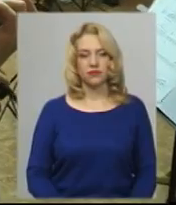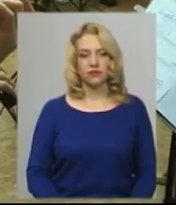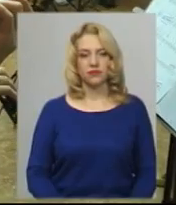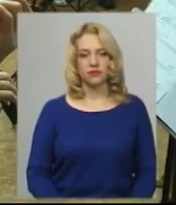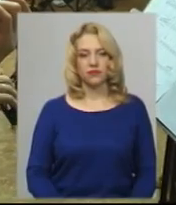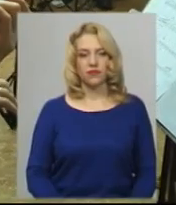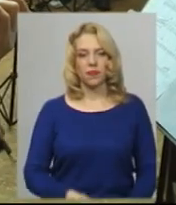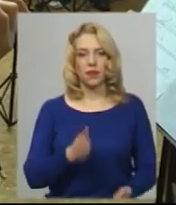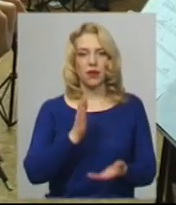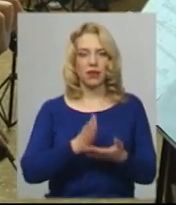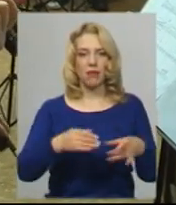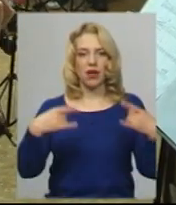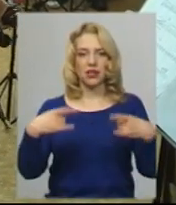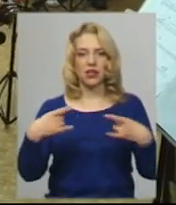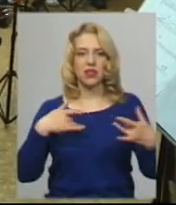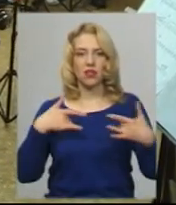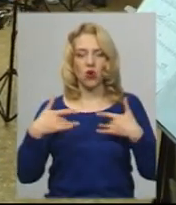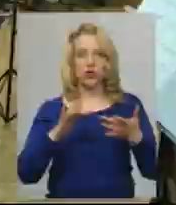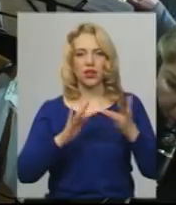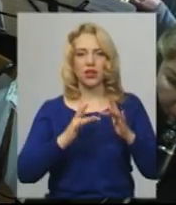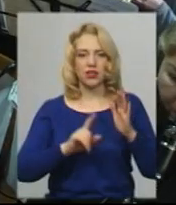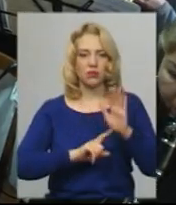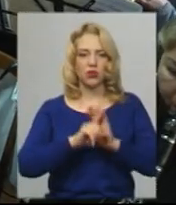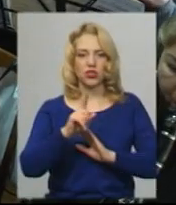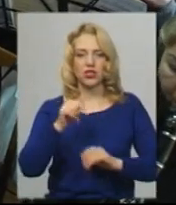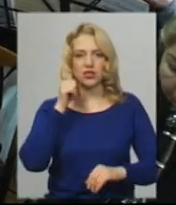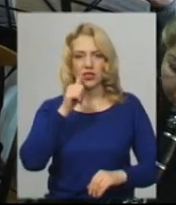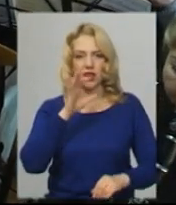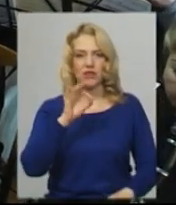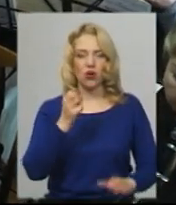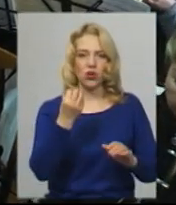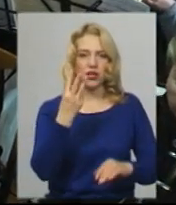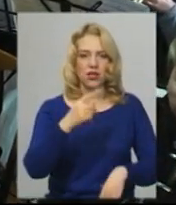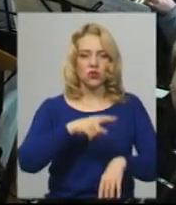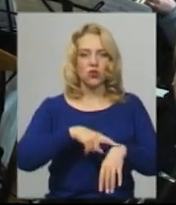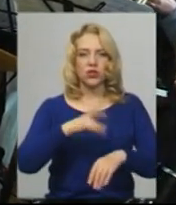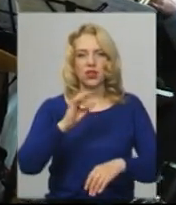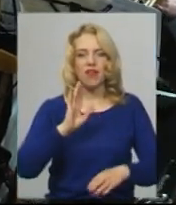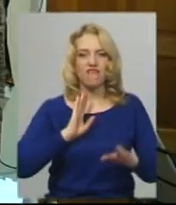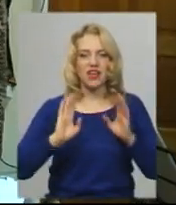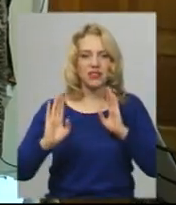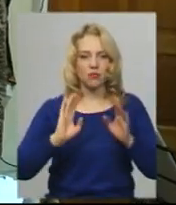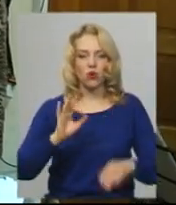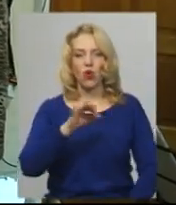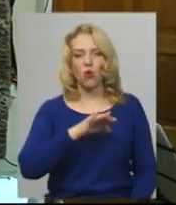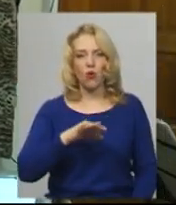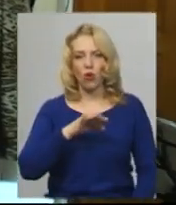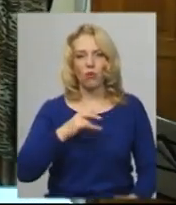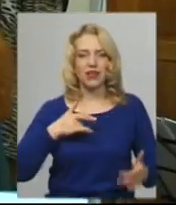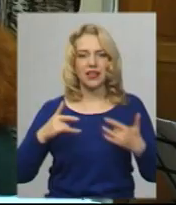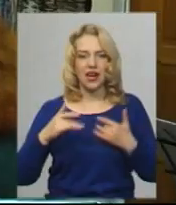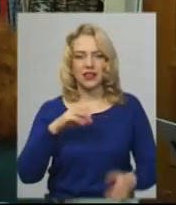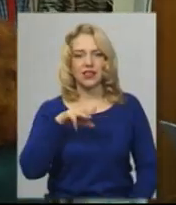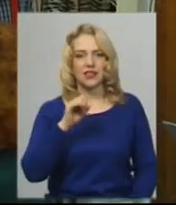Пряма трансляція концерту онлайн до Дня Європи розпочнеться завтра о 13-й годині на сторінці Фейсбук Облумуздрам театру ім.